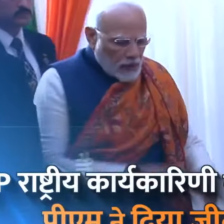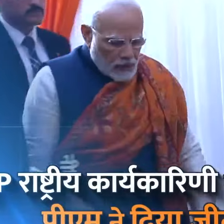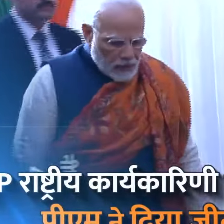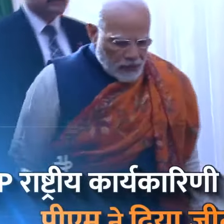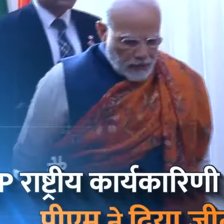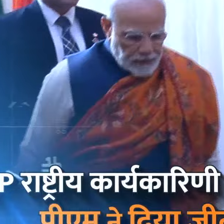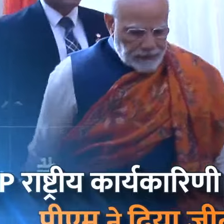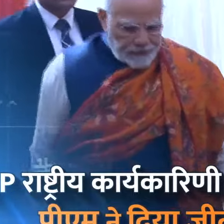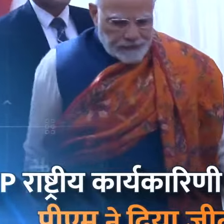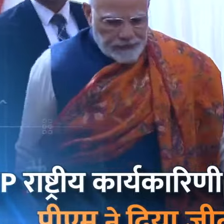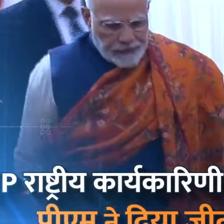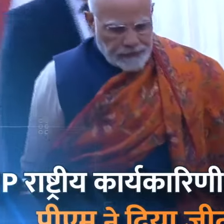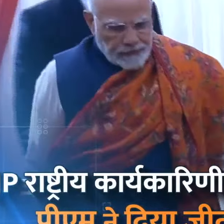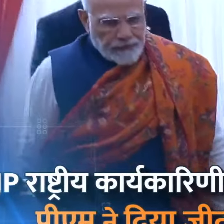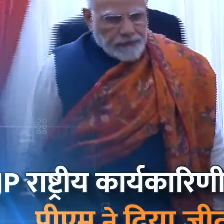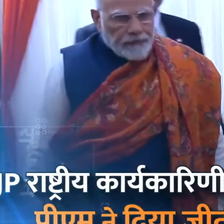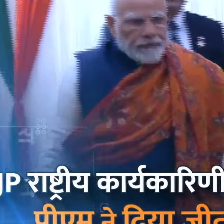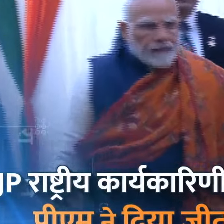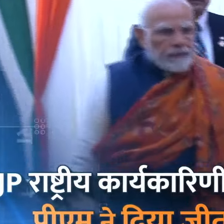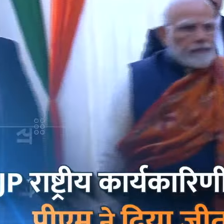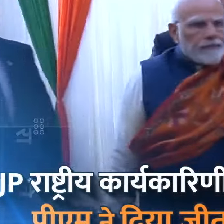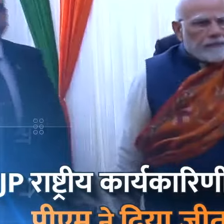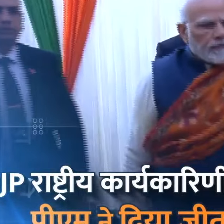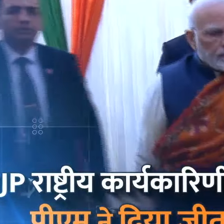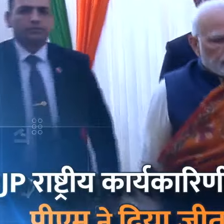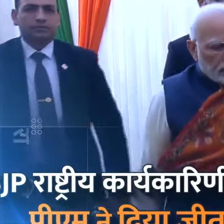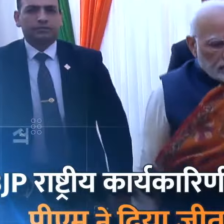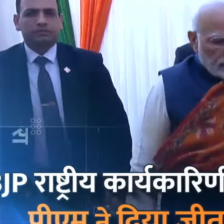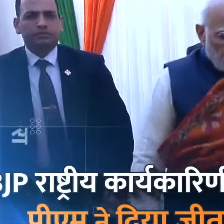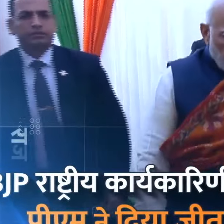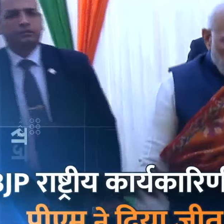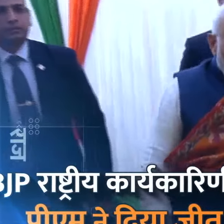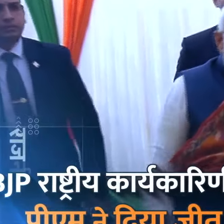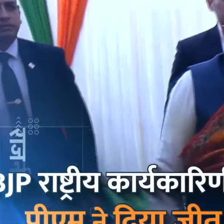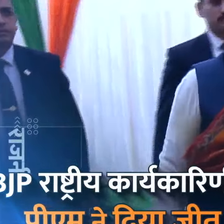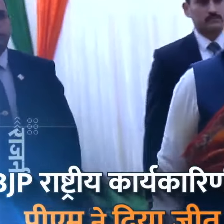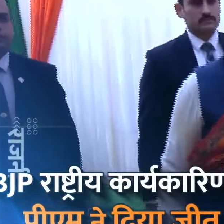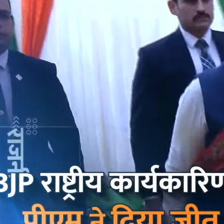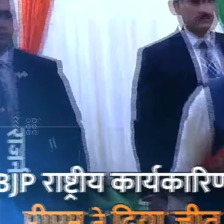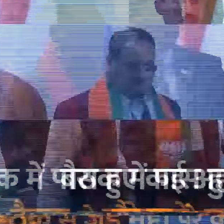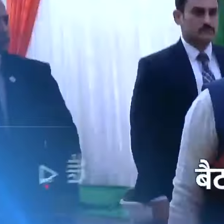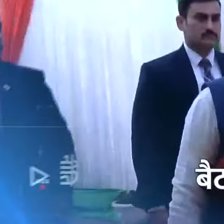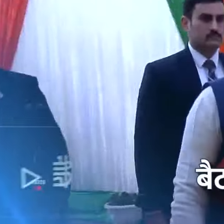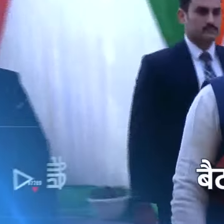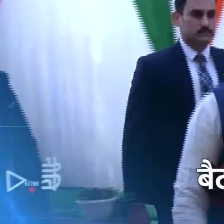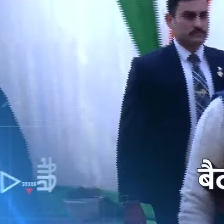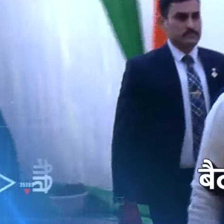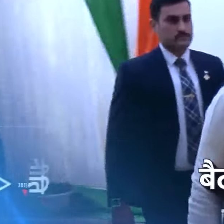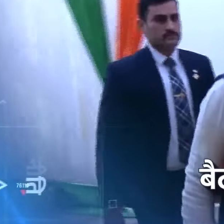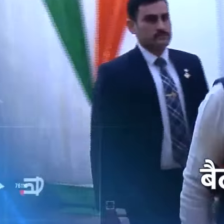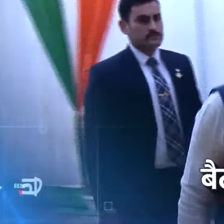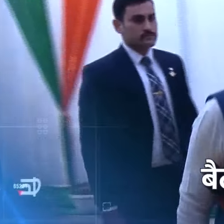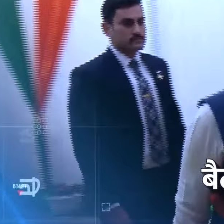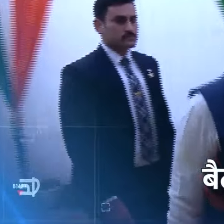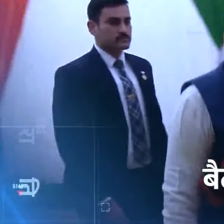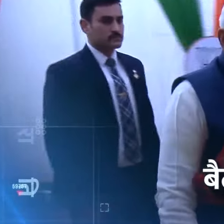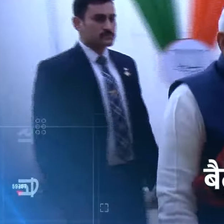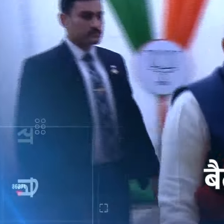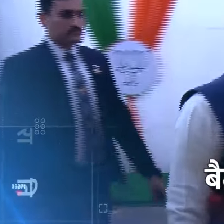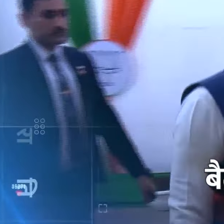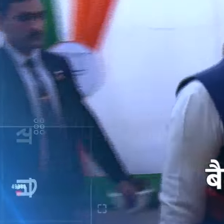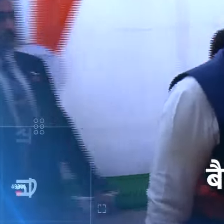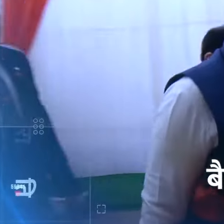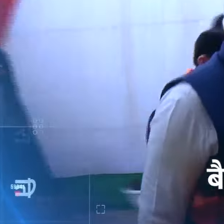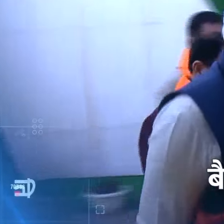बीजेपी राष्ट्रिय कारिकारणी की बैठक के दूसरे दित पीम मोदी ने दिया जीत का मंत्र बैठक में पास हुए कई